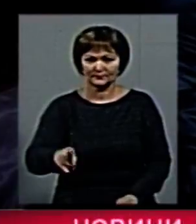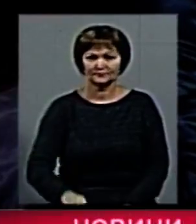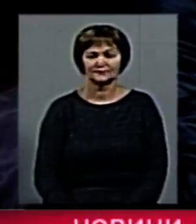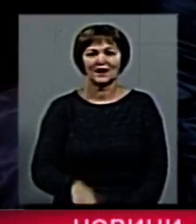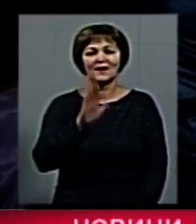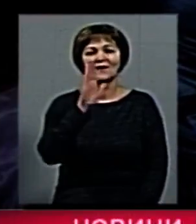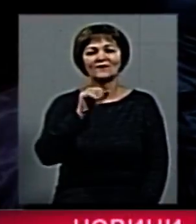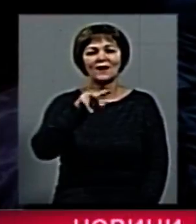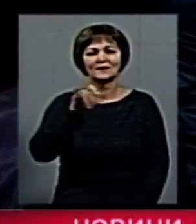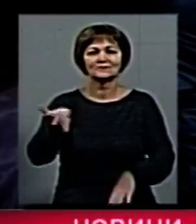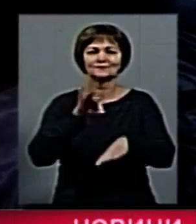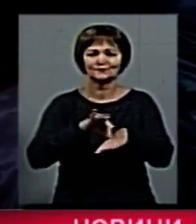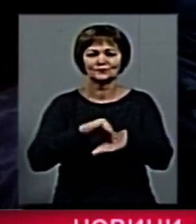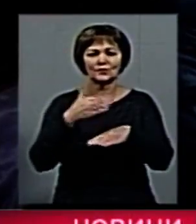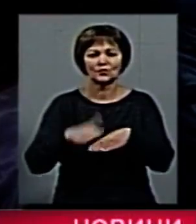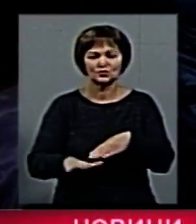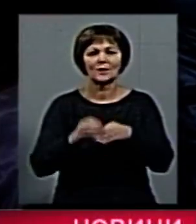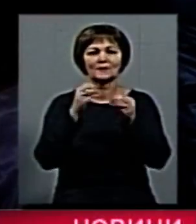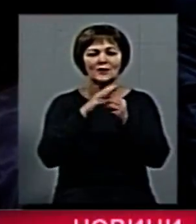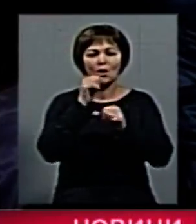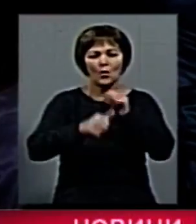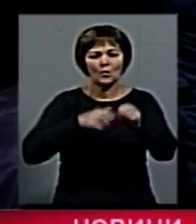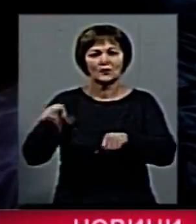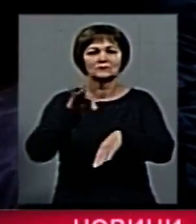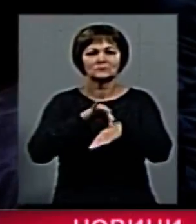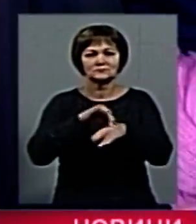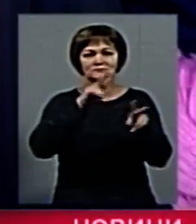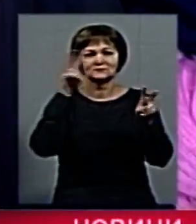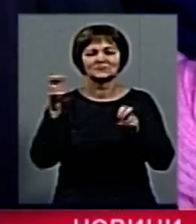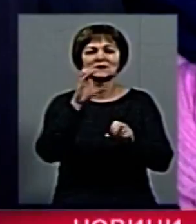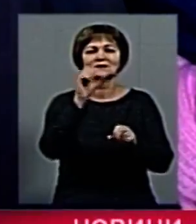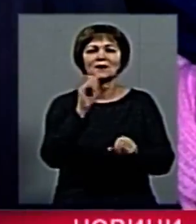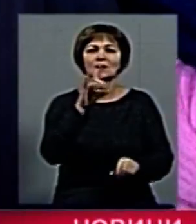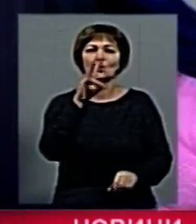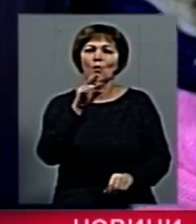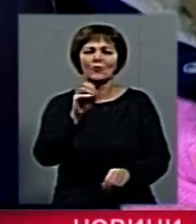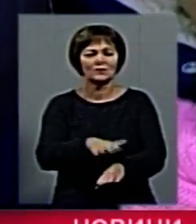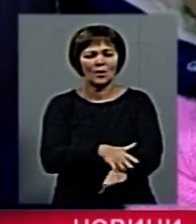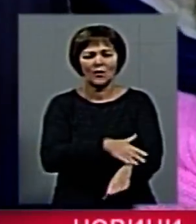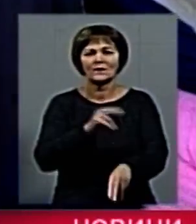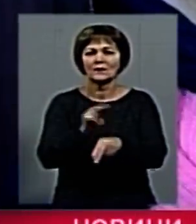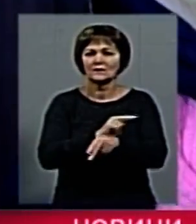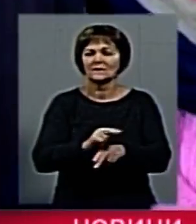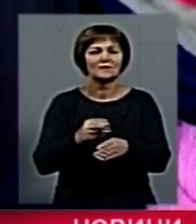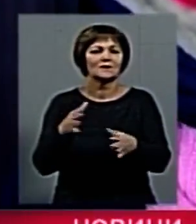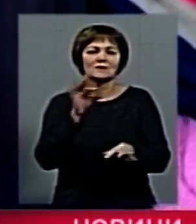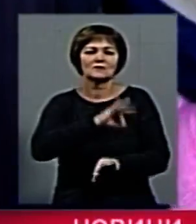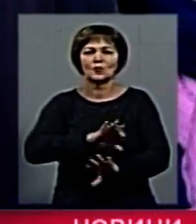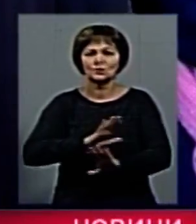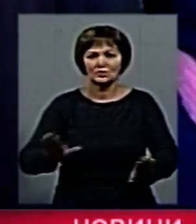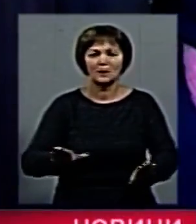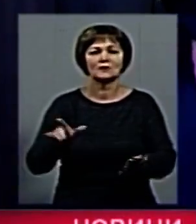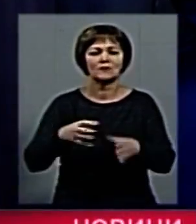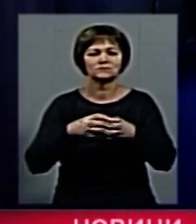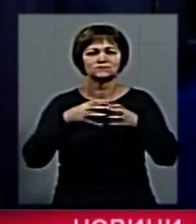Валерія хворіє з жовтня 2015 року. Діагноз дитини – нейросаркома. Довготривале лікування не принесло бажаних результатів. Поклина